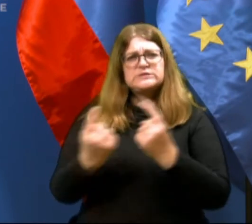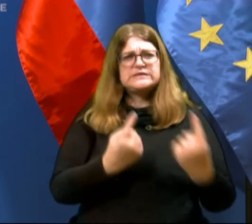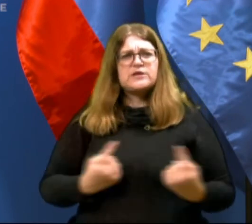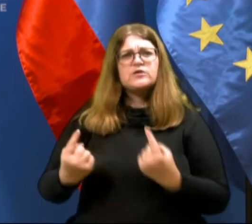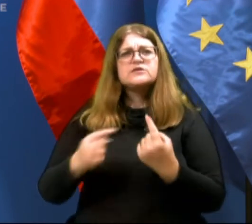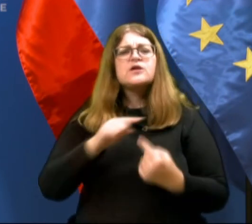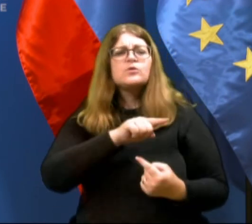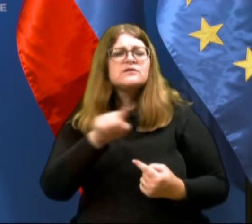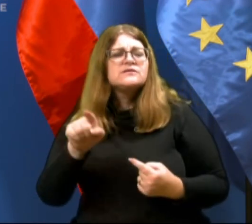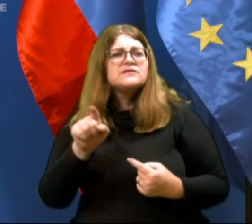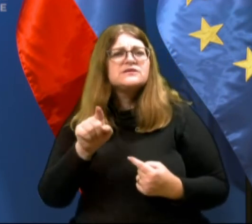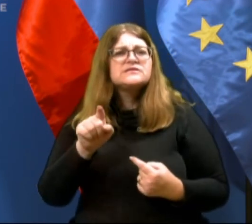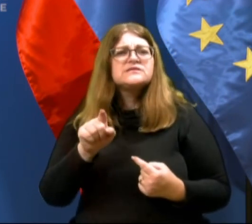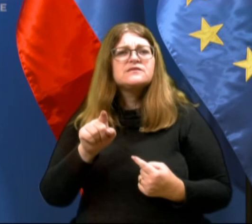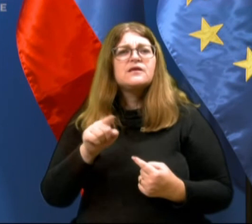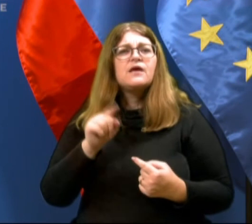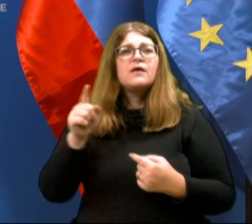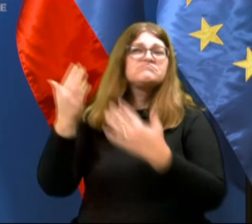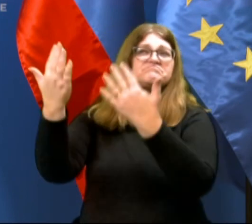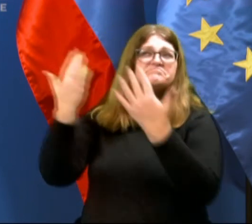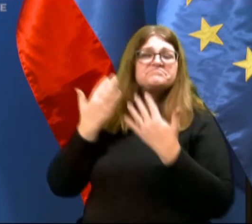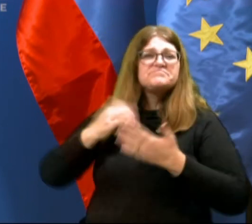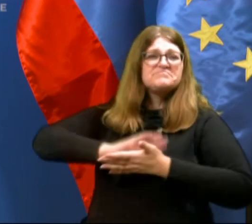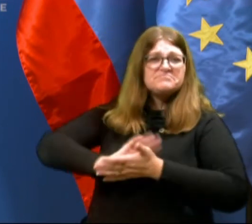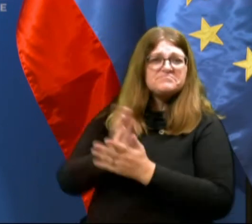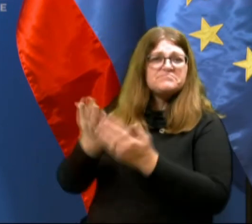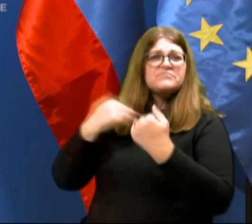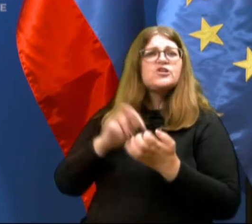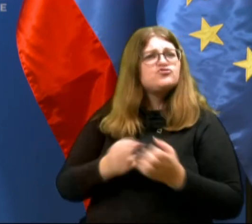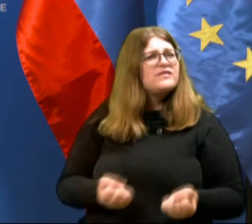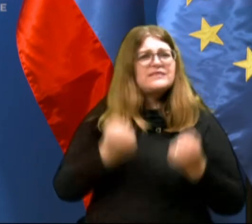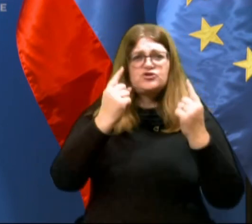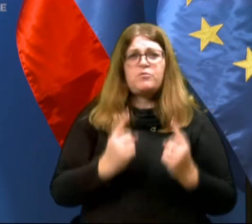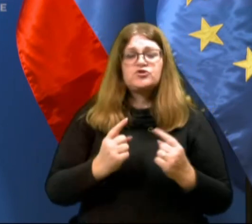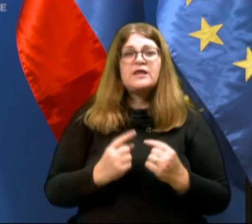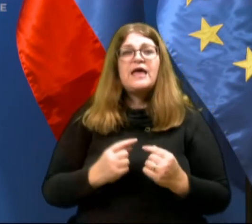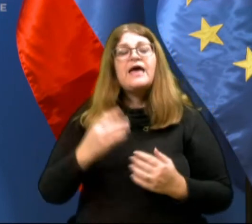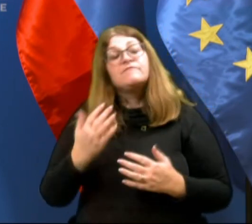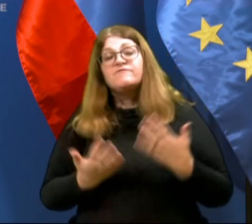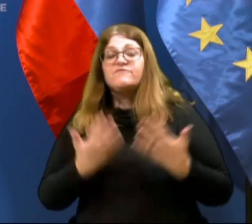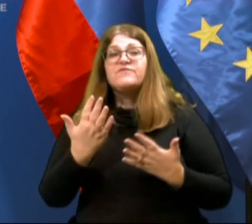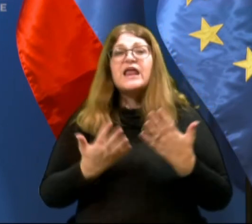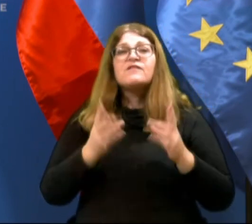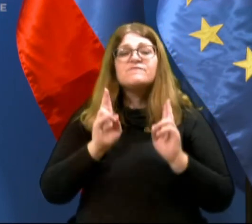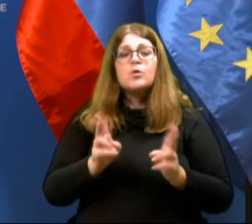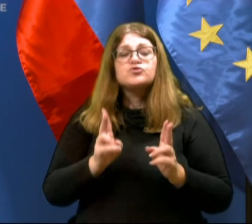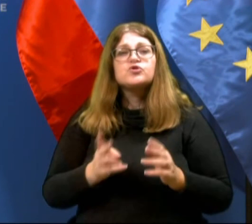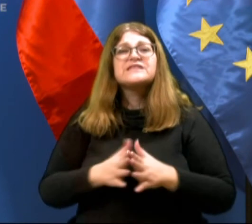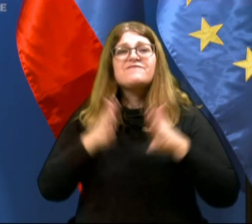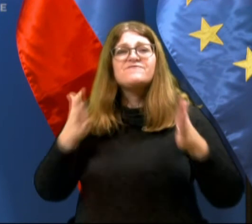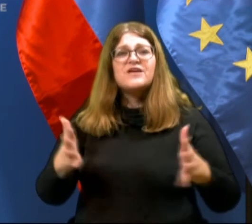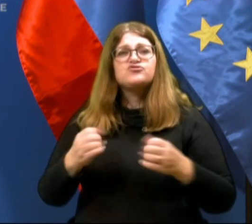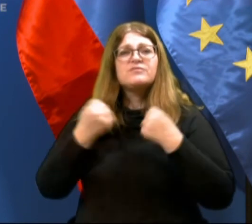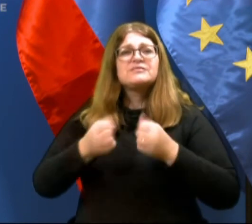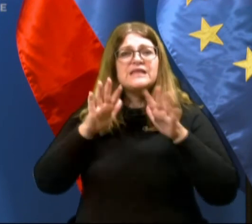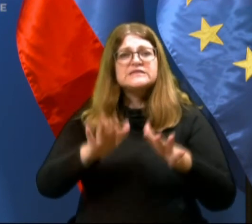ko so žrtve nasilja še v težjem položaju. Verjetnost izbruha ali stopnevanja nasilja je večja, po drugi strani